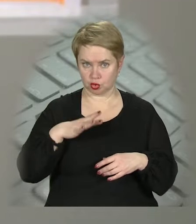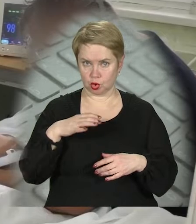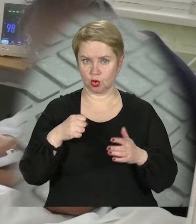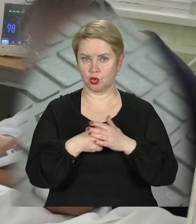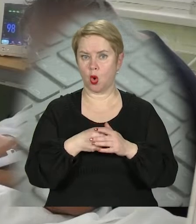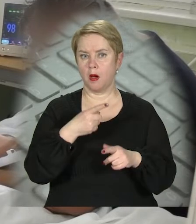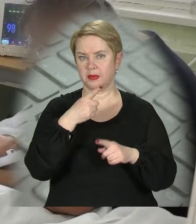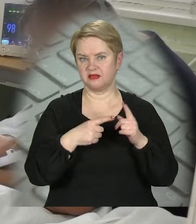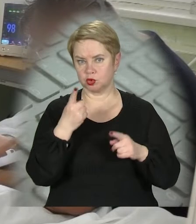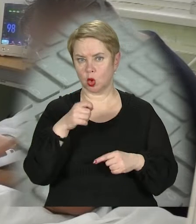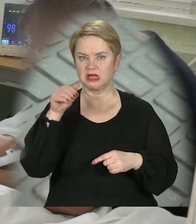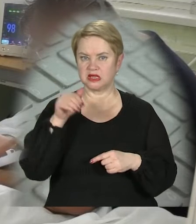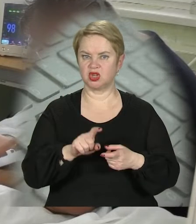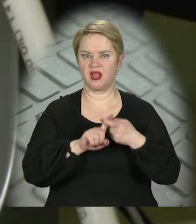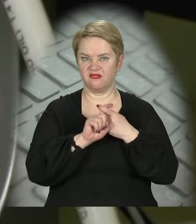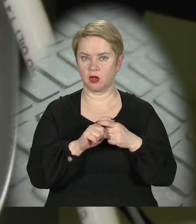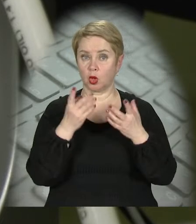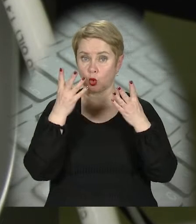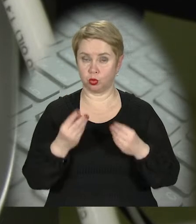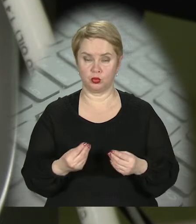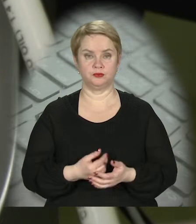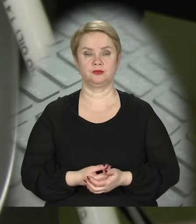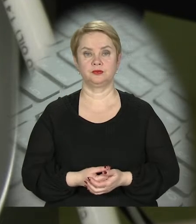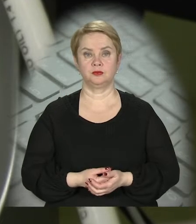до півсотні тисяч інфікованих на добу.